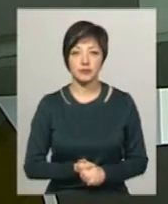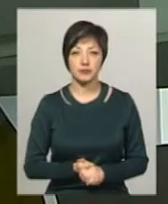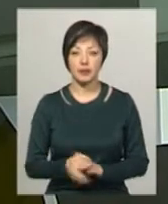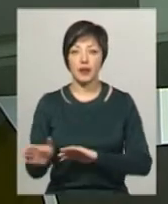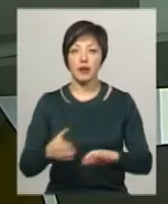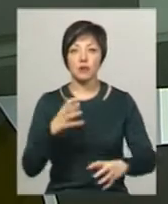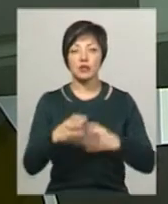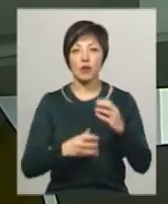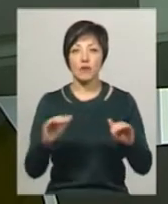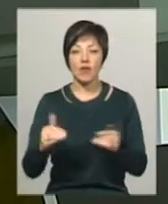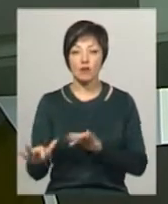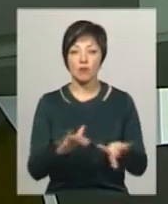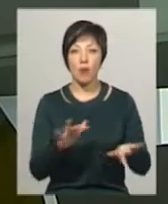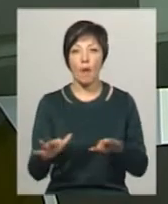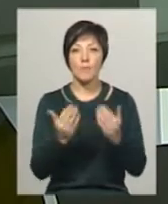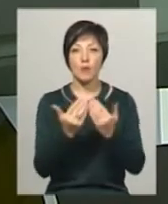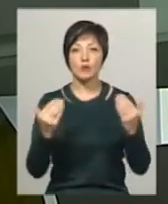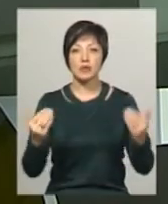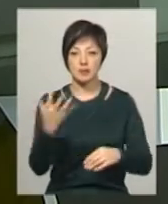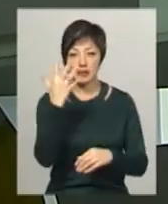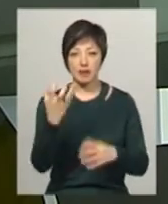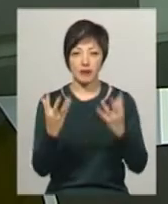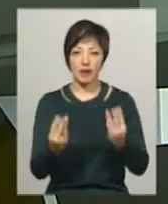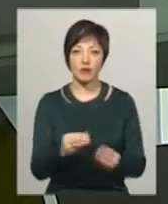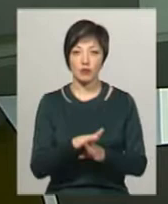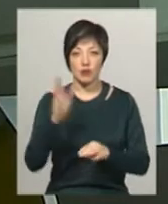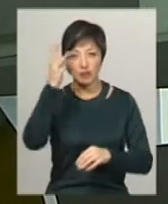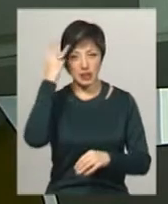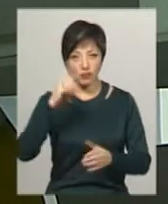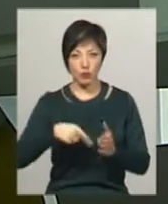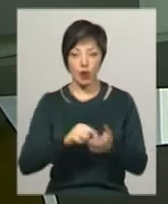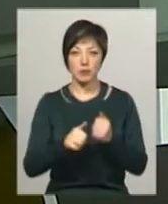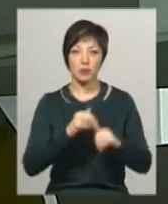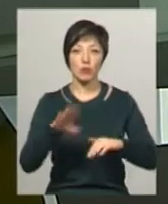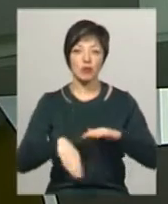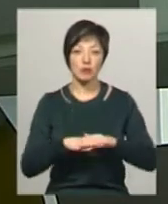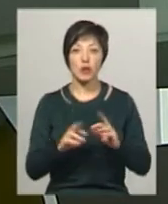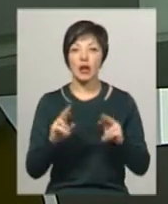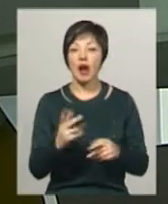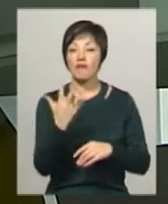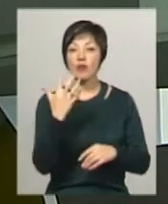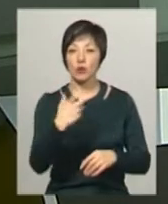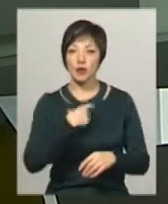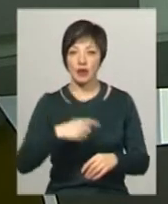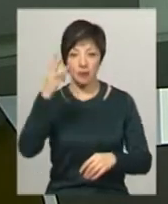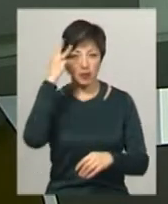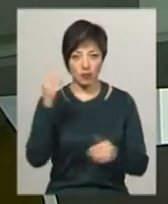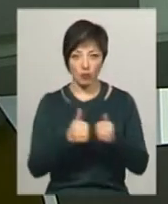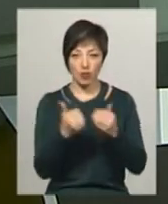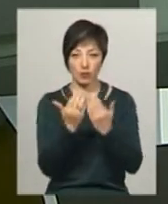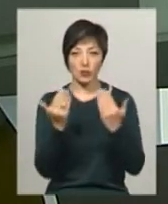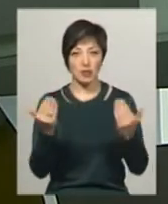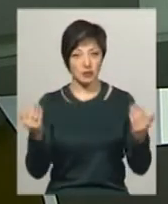Міжнародний флешмоб «Музеум Селфі Дейс» відбувся сьогодні у Хмельницькому та Кам'янці Подільському. Як фотографувалися хмельничани поруч з